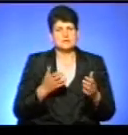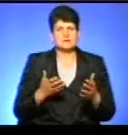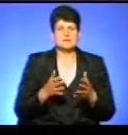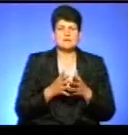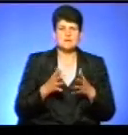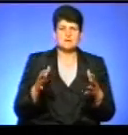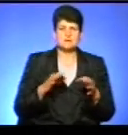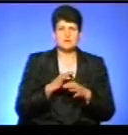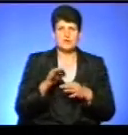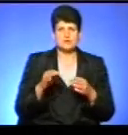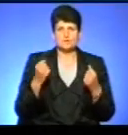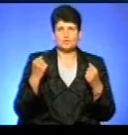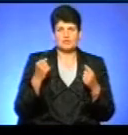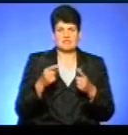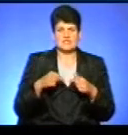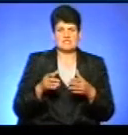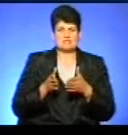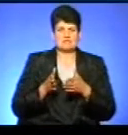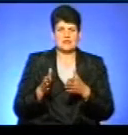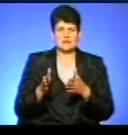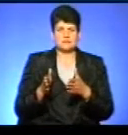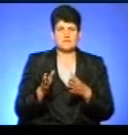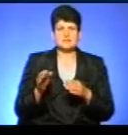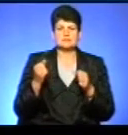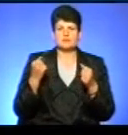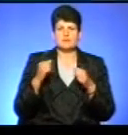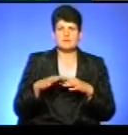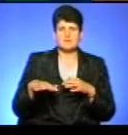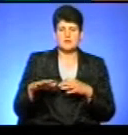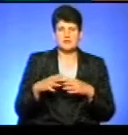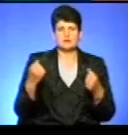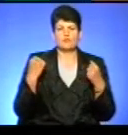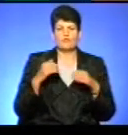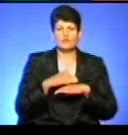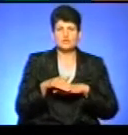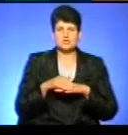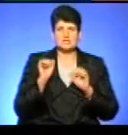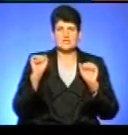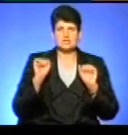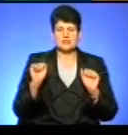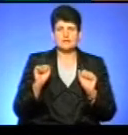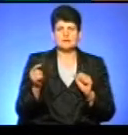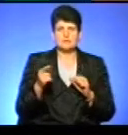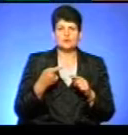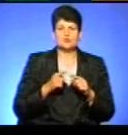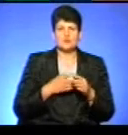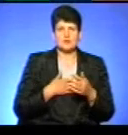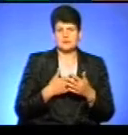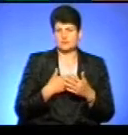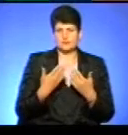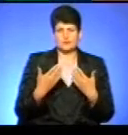Найбільше проєктів падають саме в спортивній сфері. Облаштування спортивних майданчиків, вуличних тренажерів. Тренополяни дуже до цього активно ставляться.